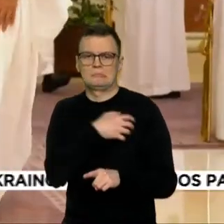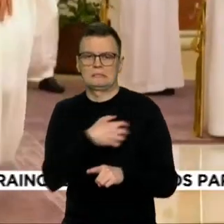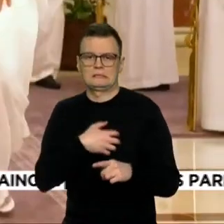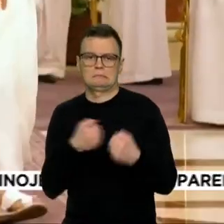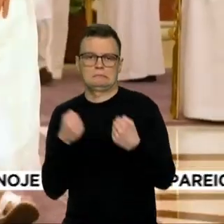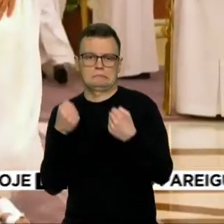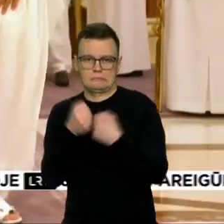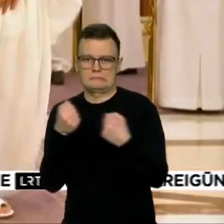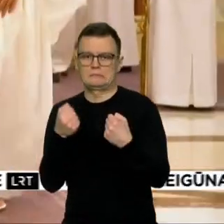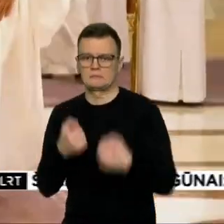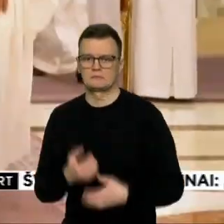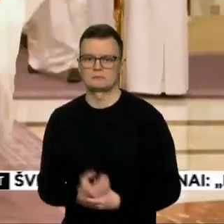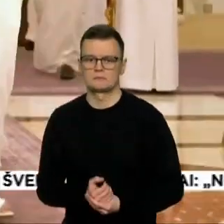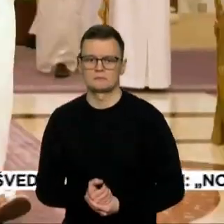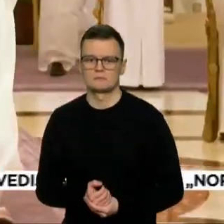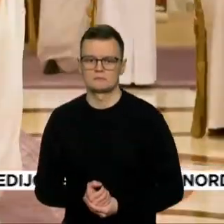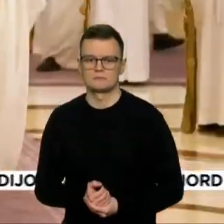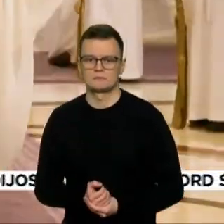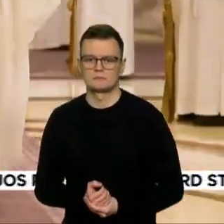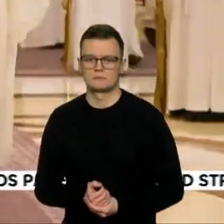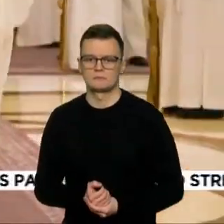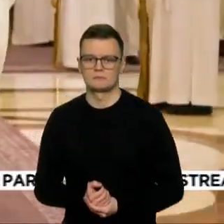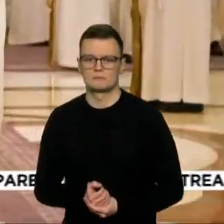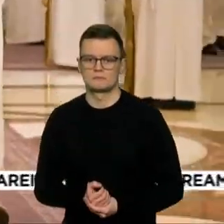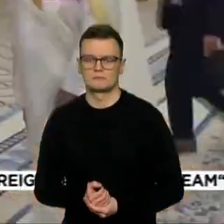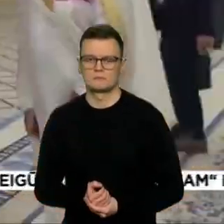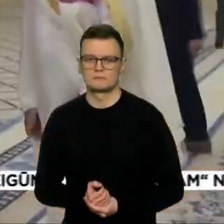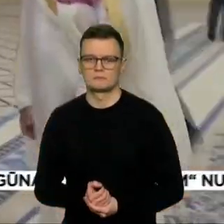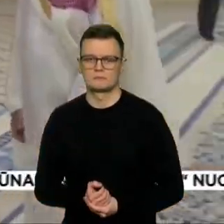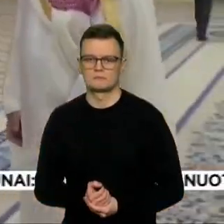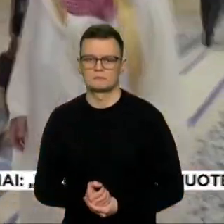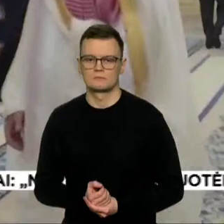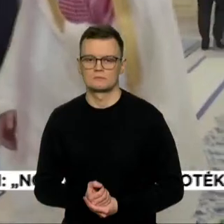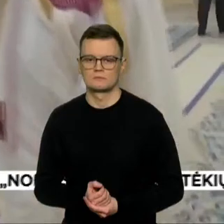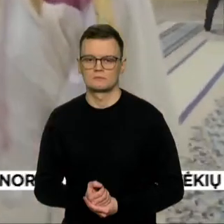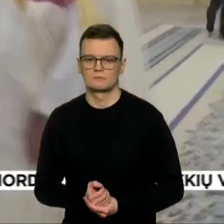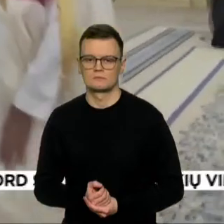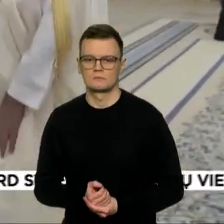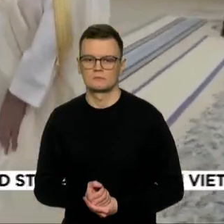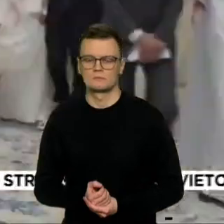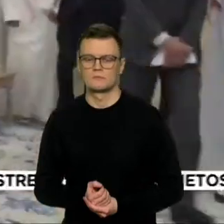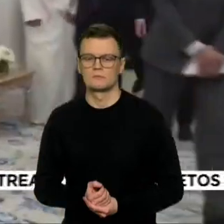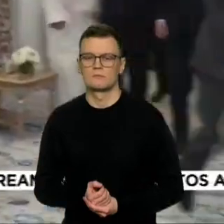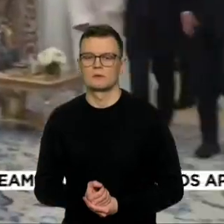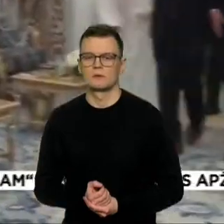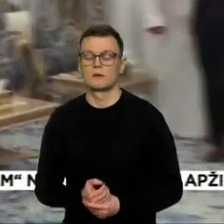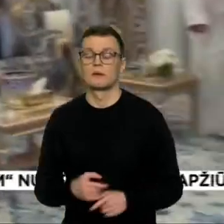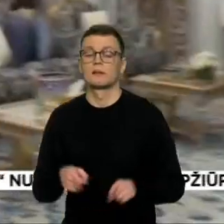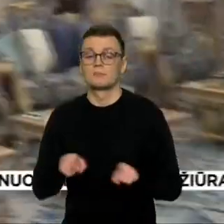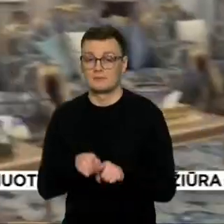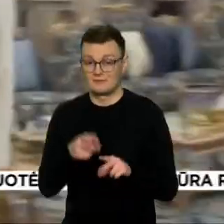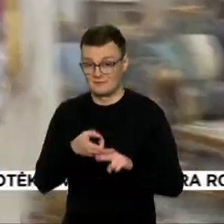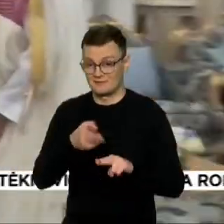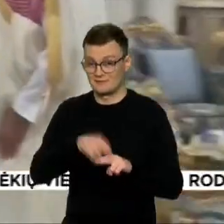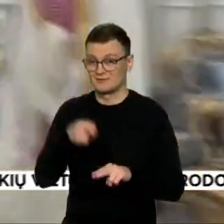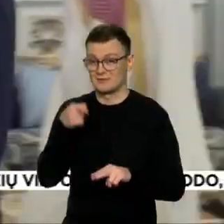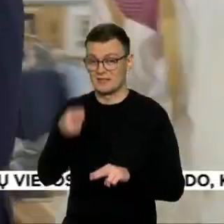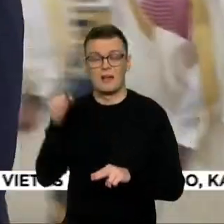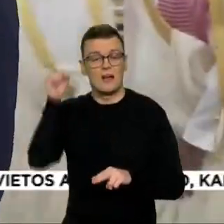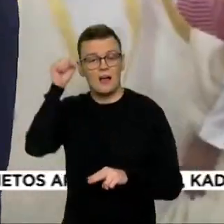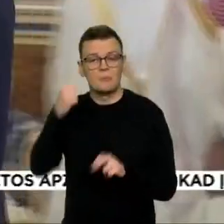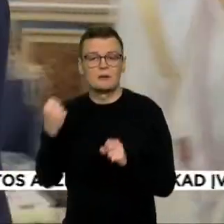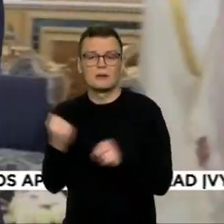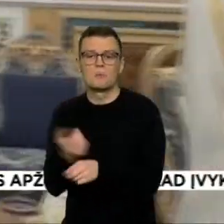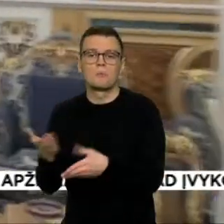įdakingiausio Vašingtono vienrašio apžvaldiminko žmoglumystę. Vienas tikslų, kad Saudo Arabija padėtų baltiesiams rūmams